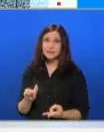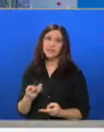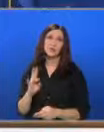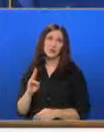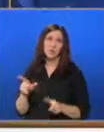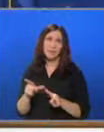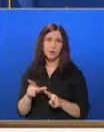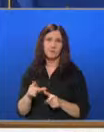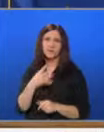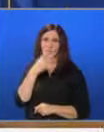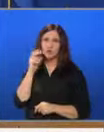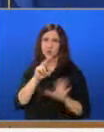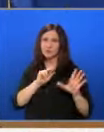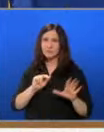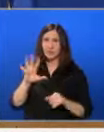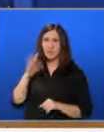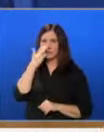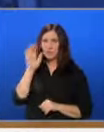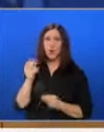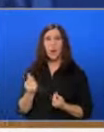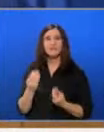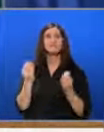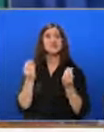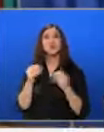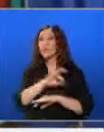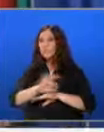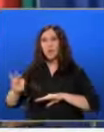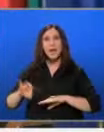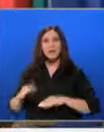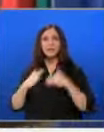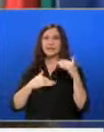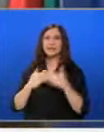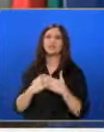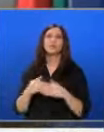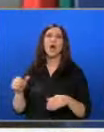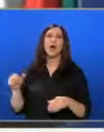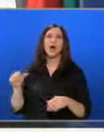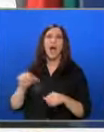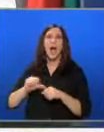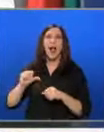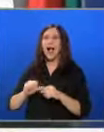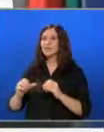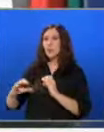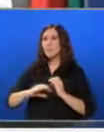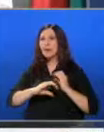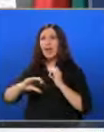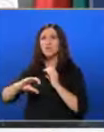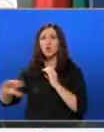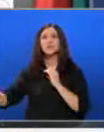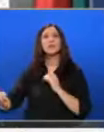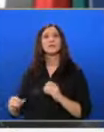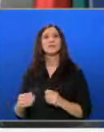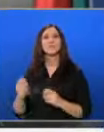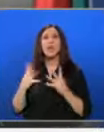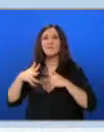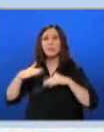Минков. 485 милиона лева ще струва проектирането и изграждането на газопреносната инфраструктура от колата до кресна и